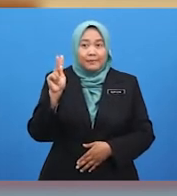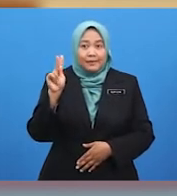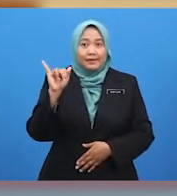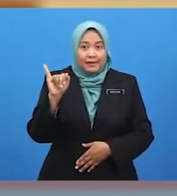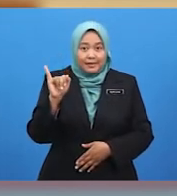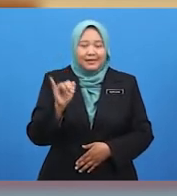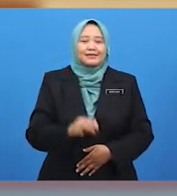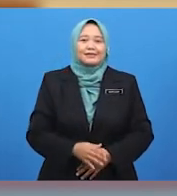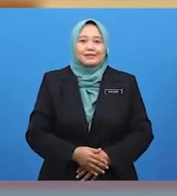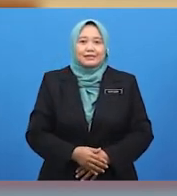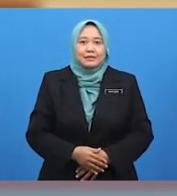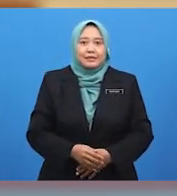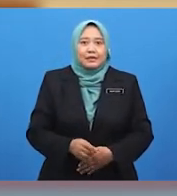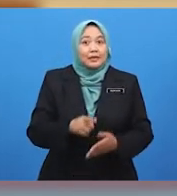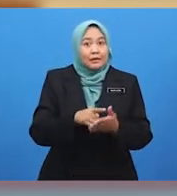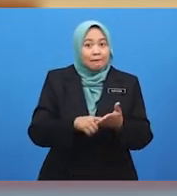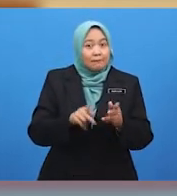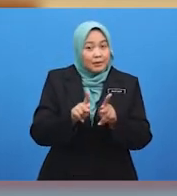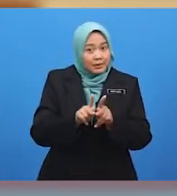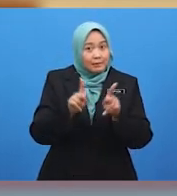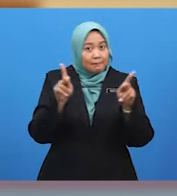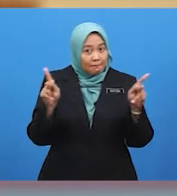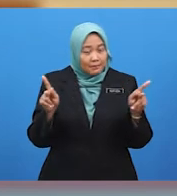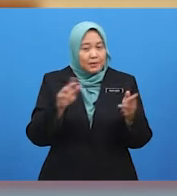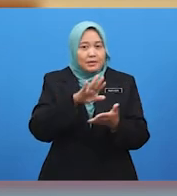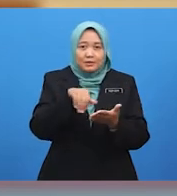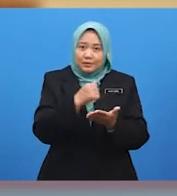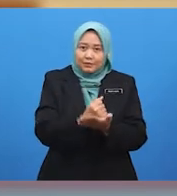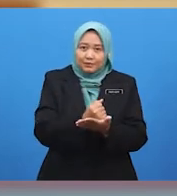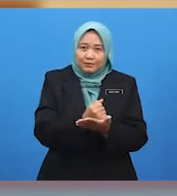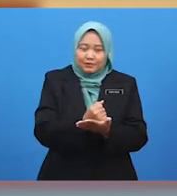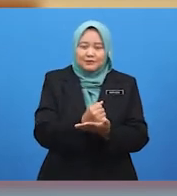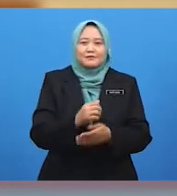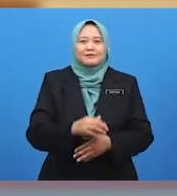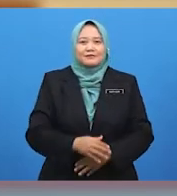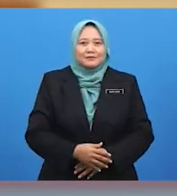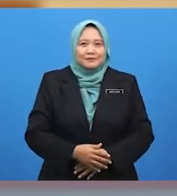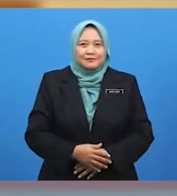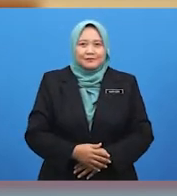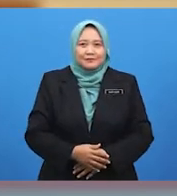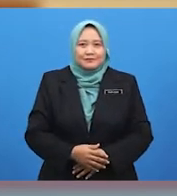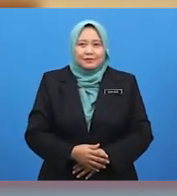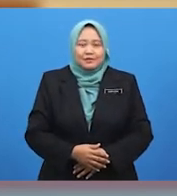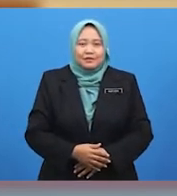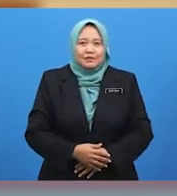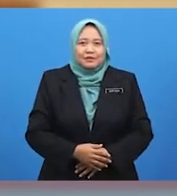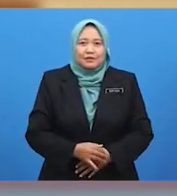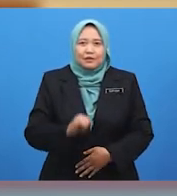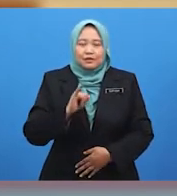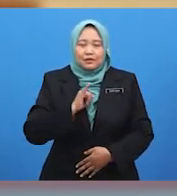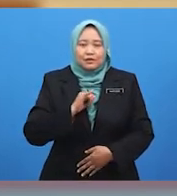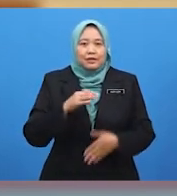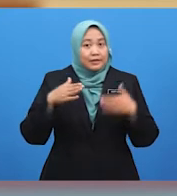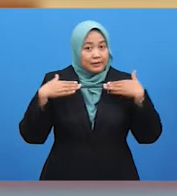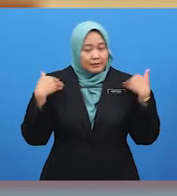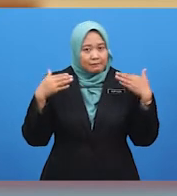khabar baik. Apa khabar, Cikgu? Cikgu sehat dan gembira kerana dapat berjumpa dengan semua